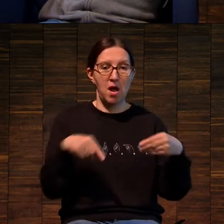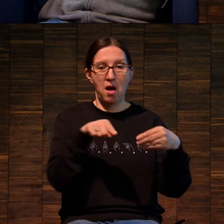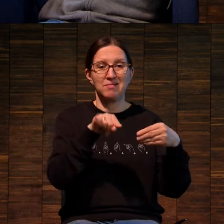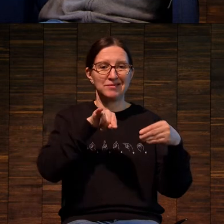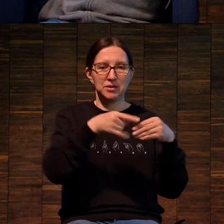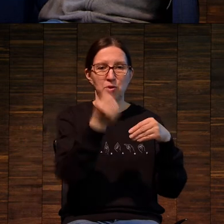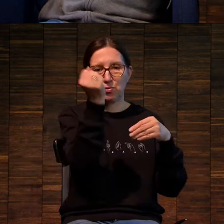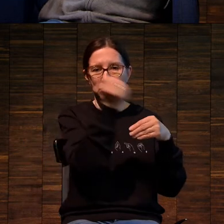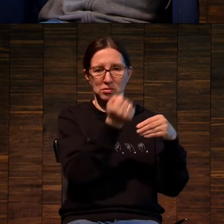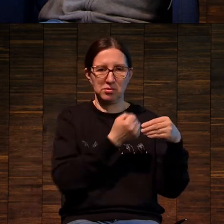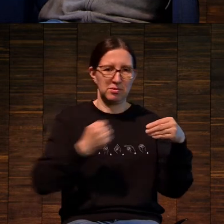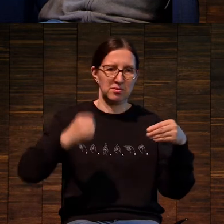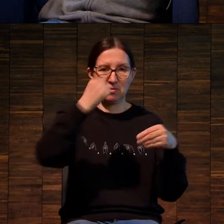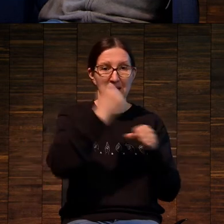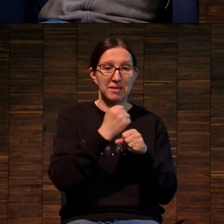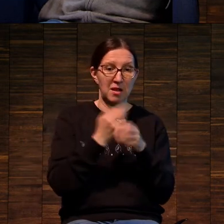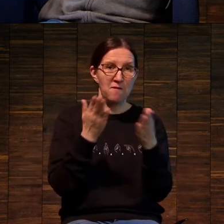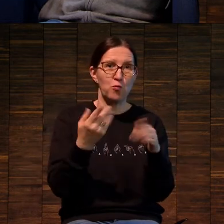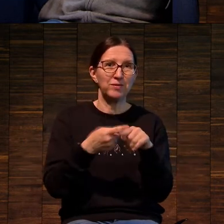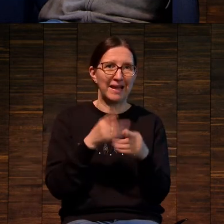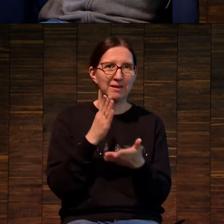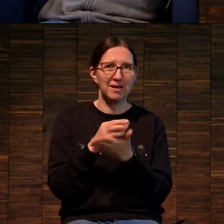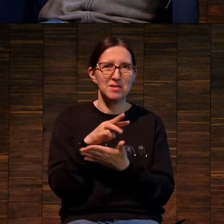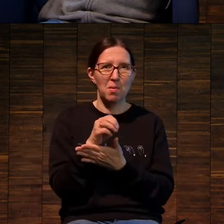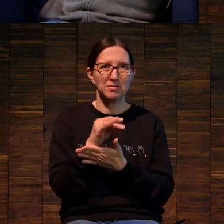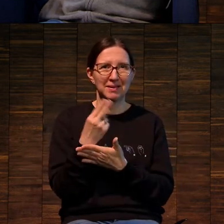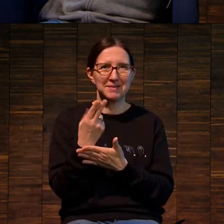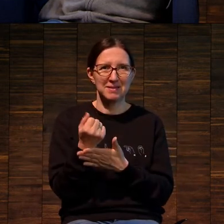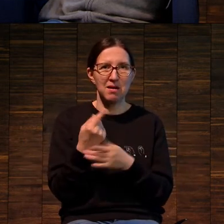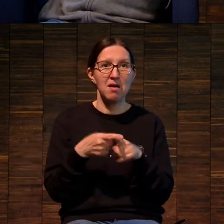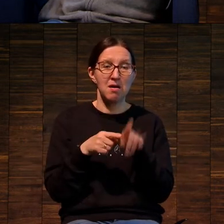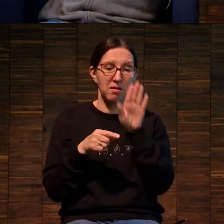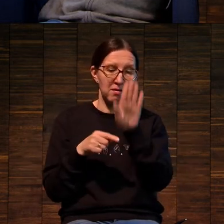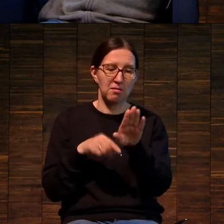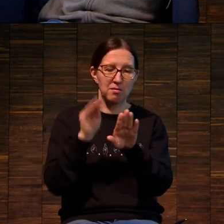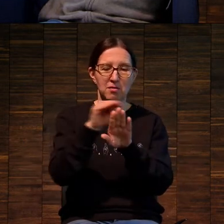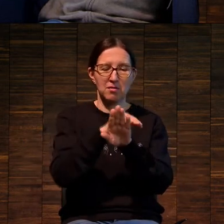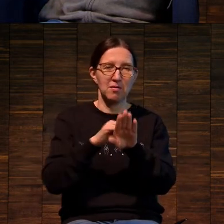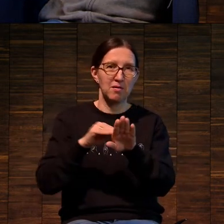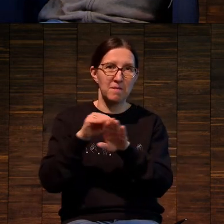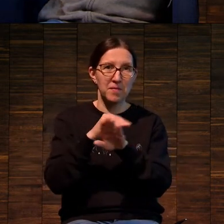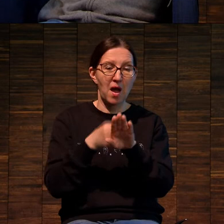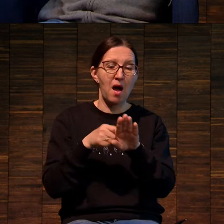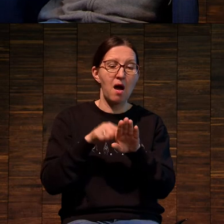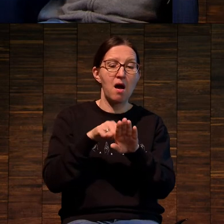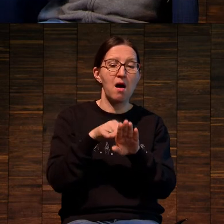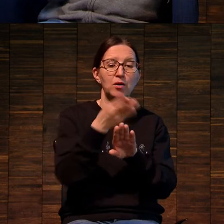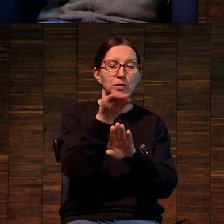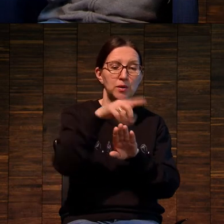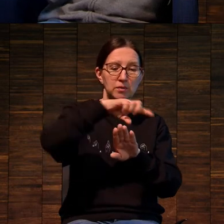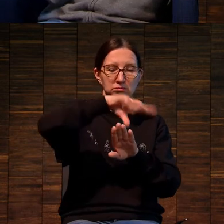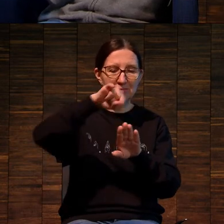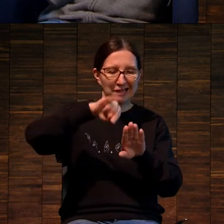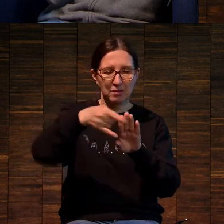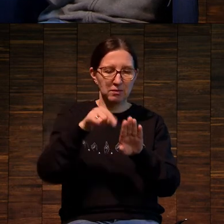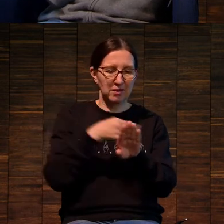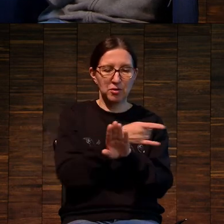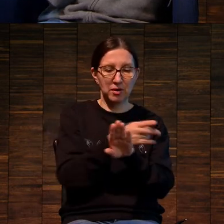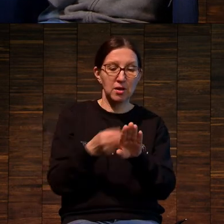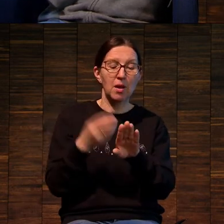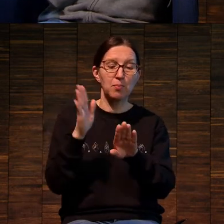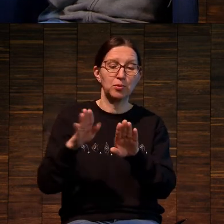передавливается на лист. Вот эти дырки, например, в шелкографии, это дырки, это переплетение между